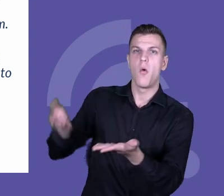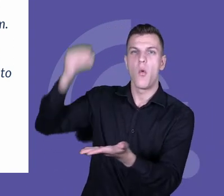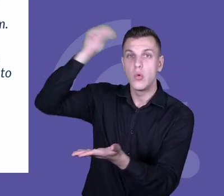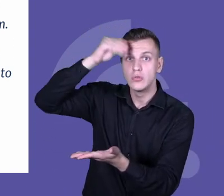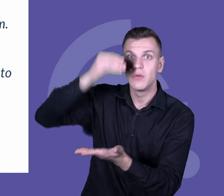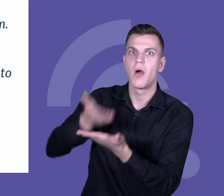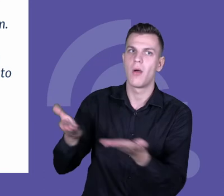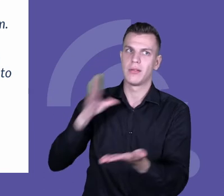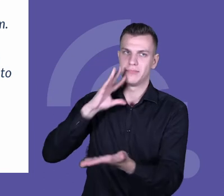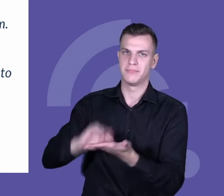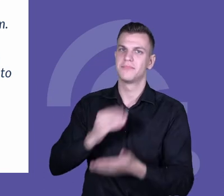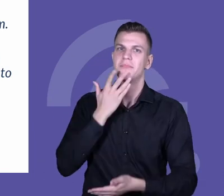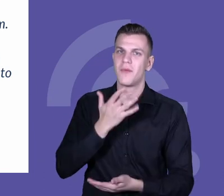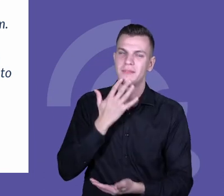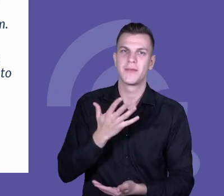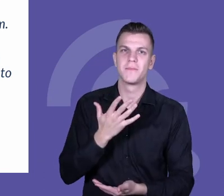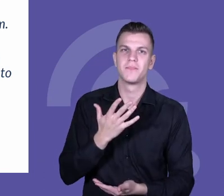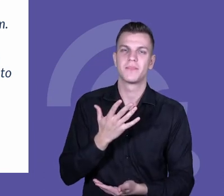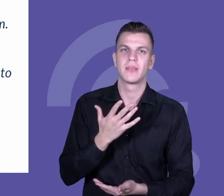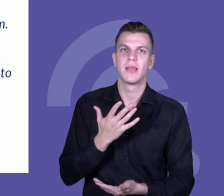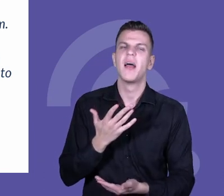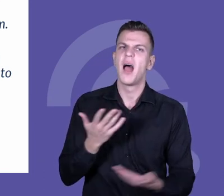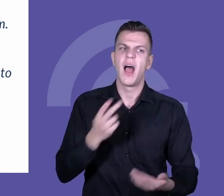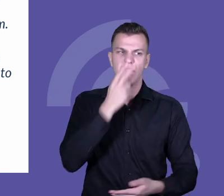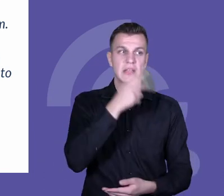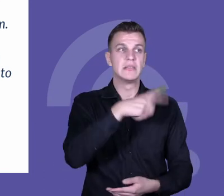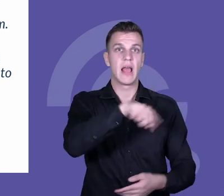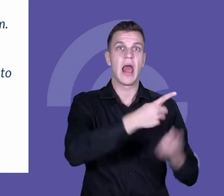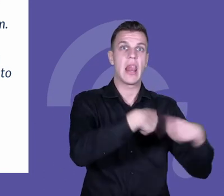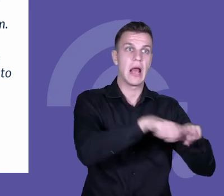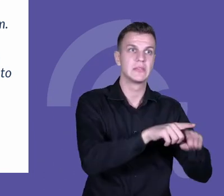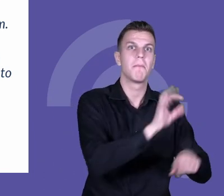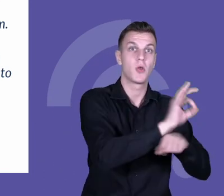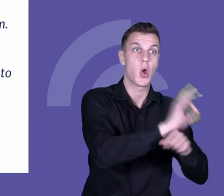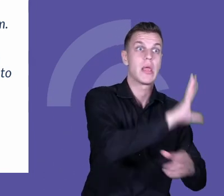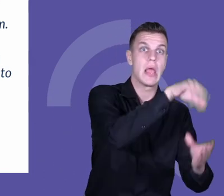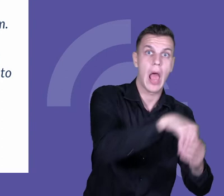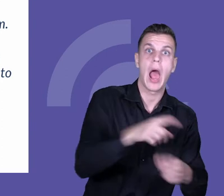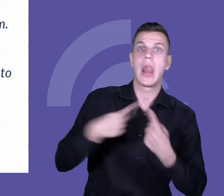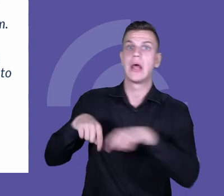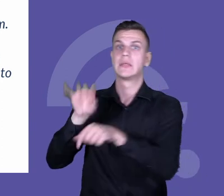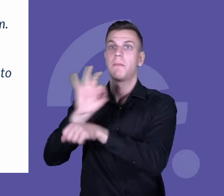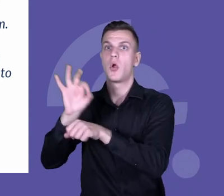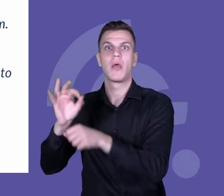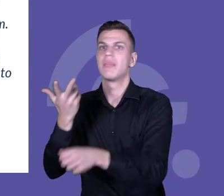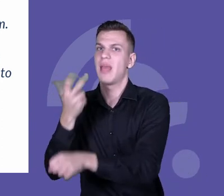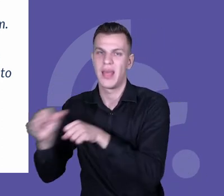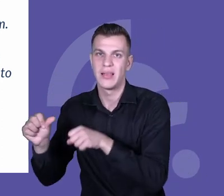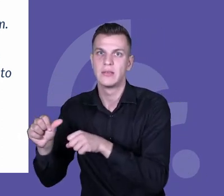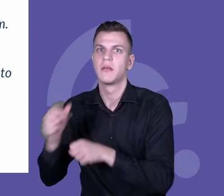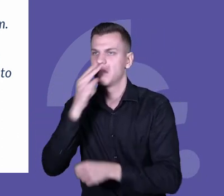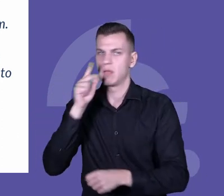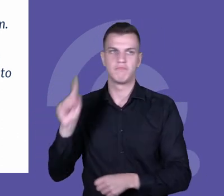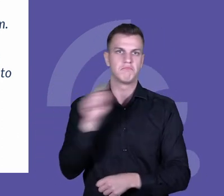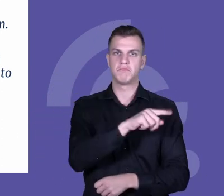podkreślali, że widzą różnicę w klasie objętej wsparciem. I to widzą różnicę na przestrzeni czasu, czyli porównują tych